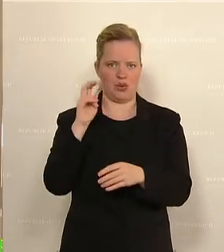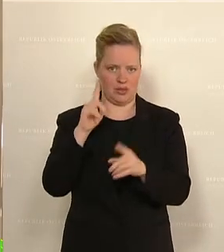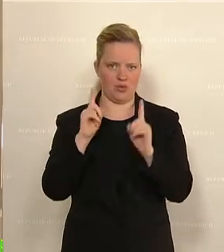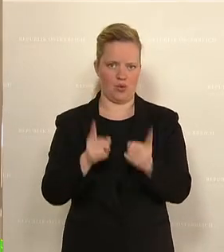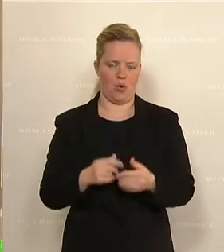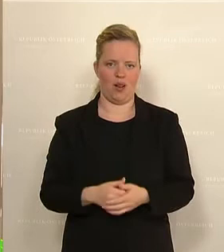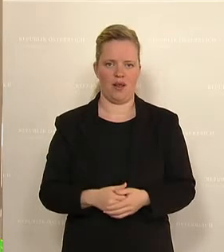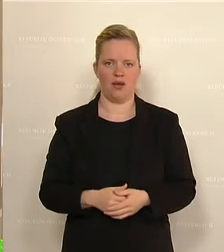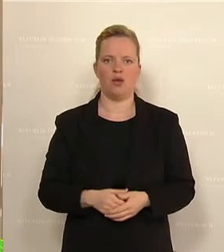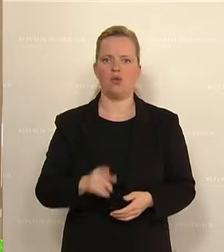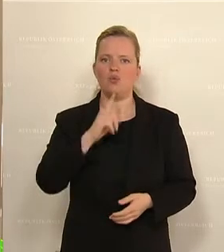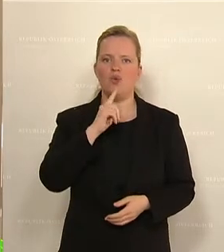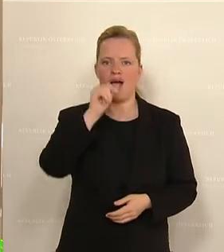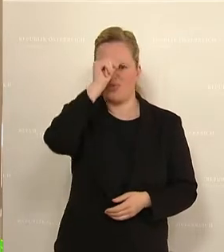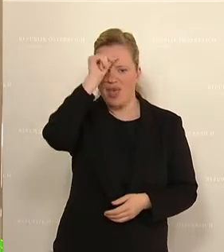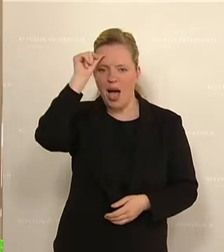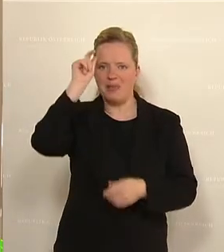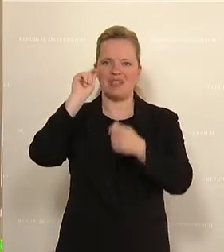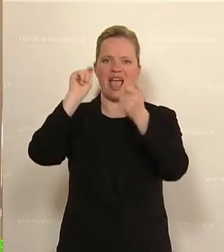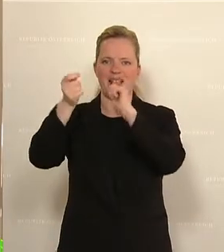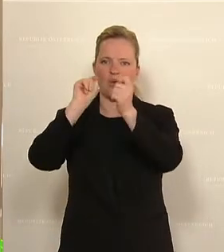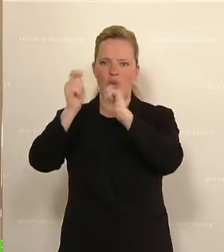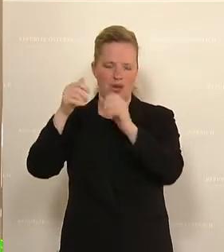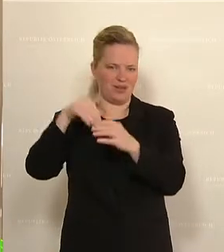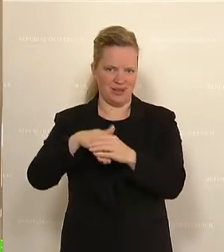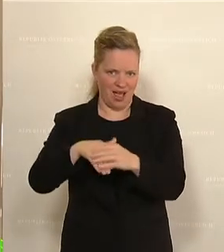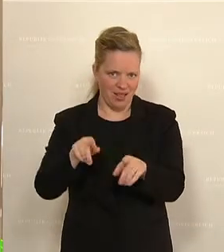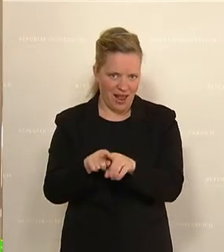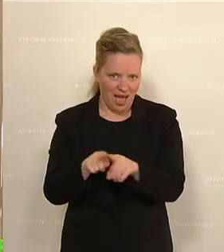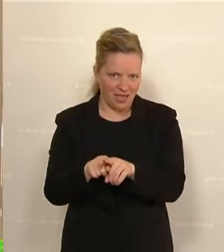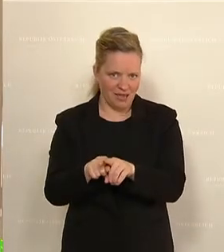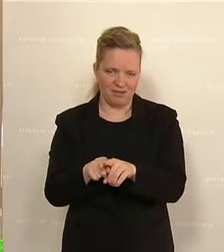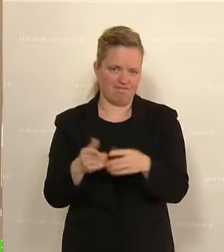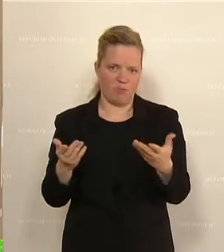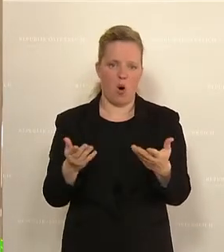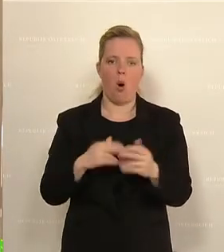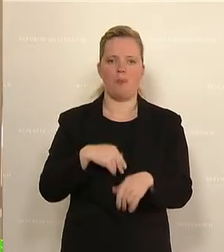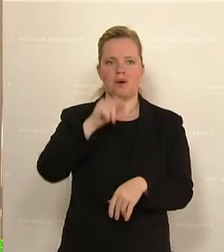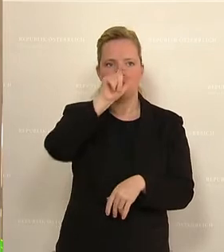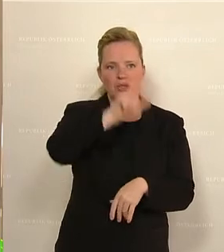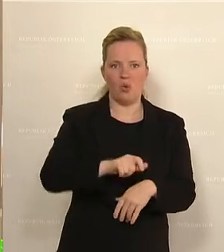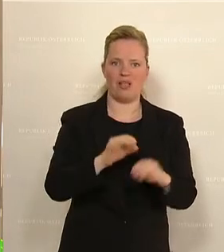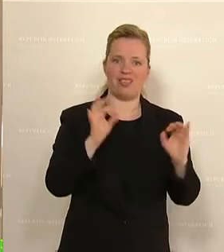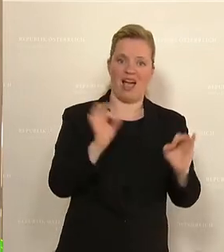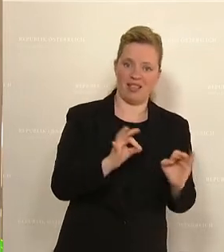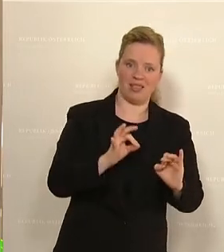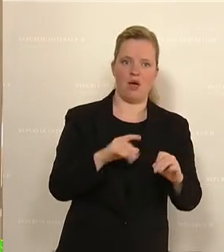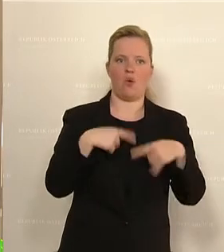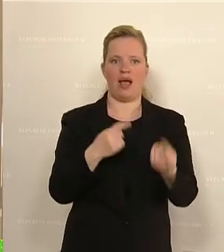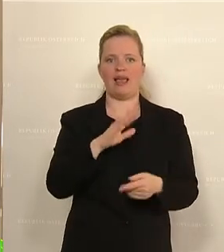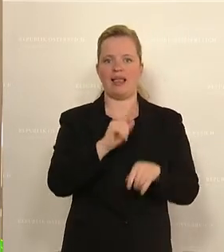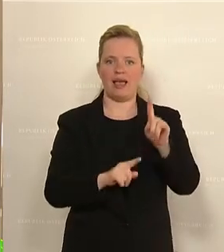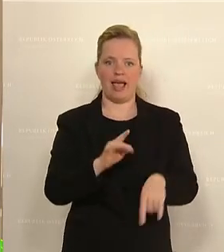Namensänderungen haben die nämlich nichts und ob jetzt als Tante und dann Kindergärtnerin und dann Pädagogenin